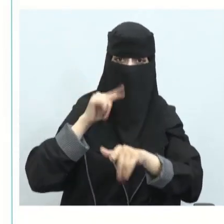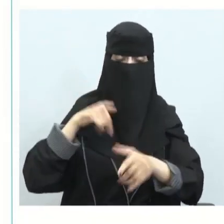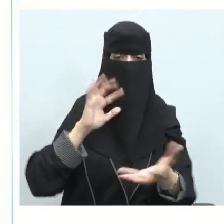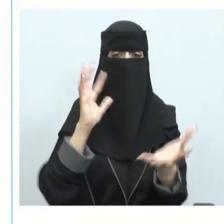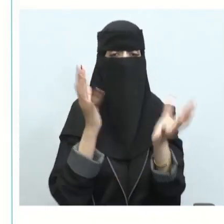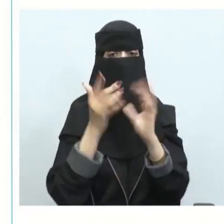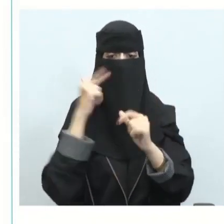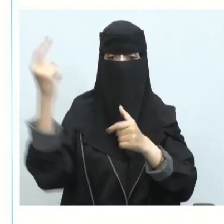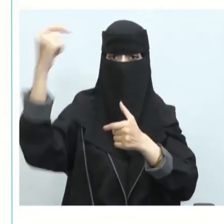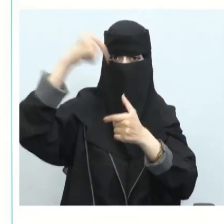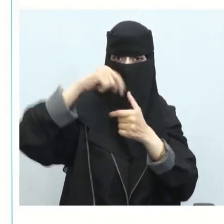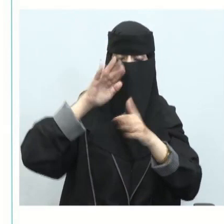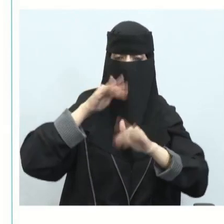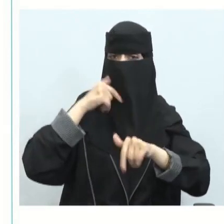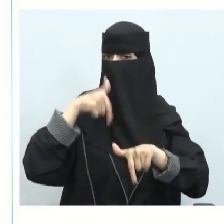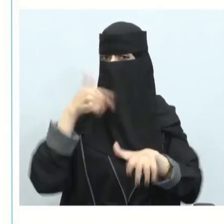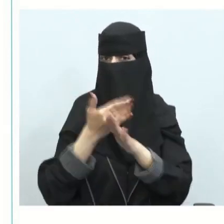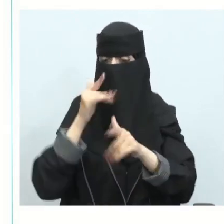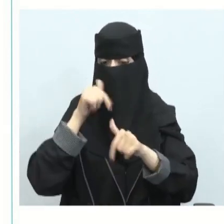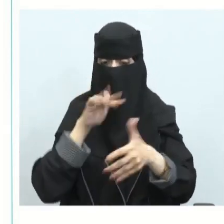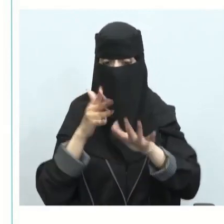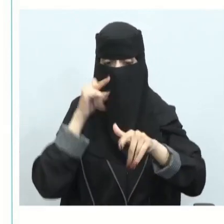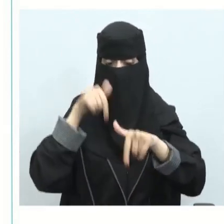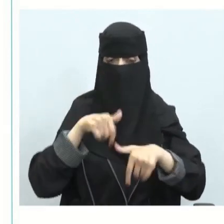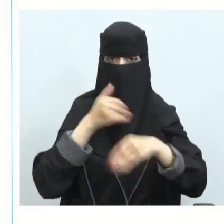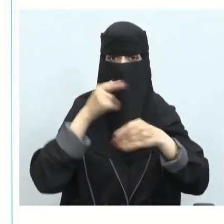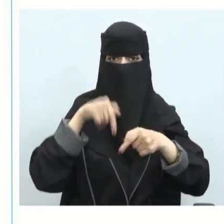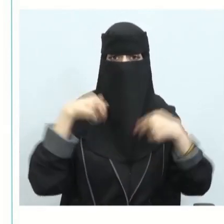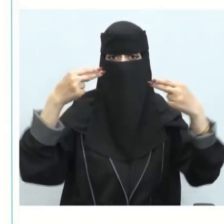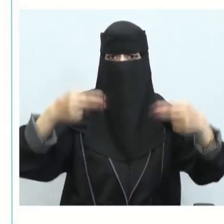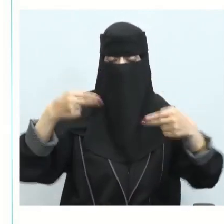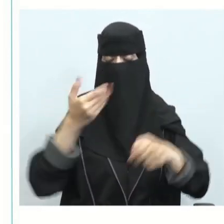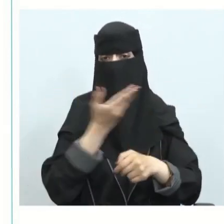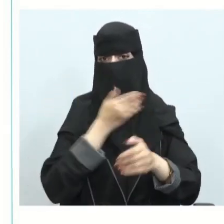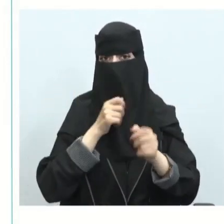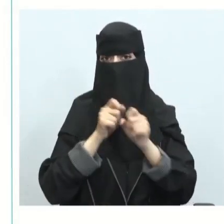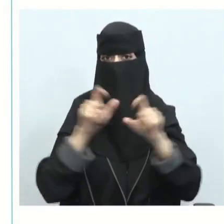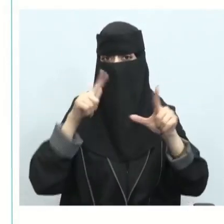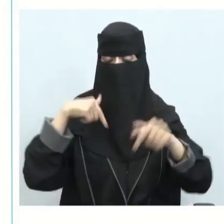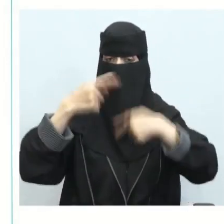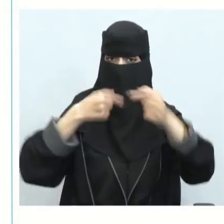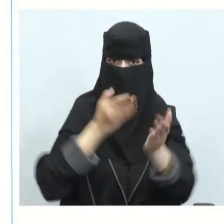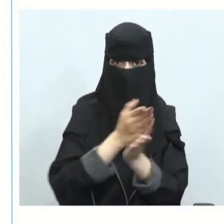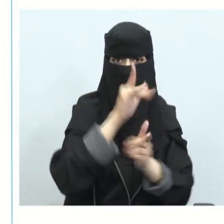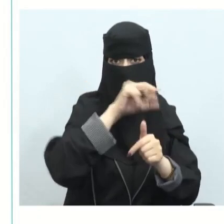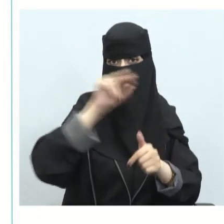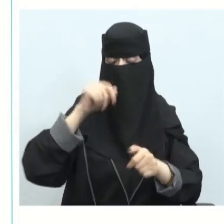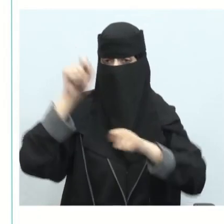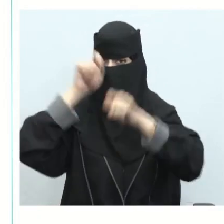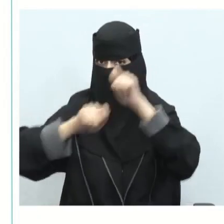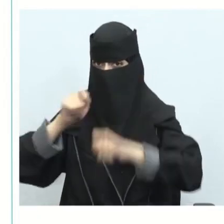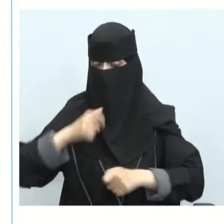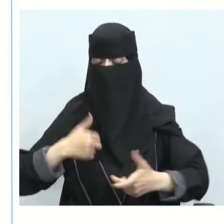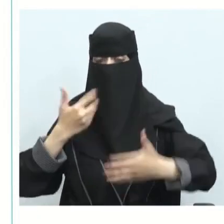وبالتالي حينما يحضرون قد تترك نوع من هذه الفعاليات أثر واضح على استدامة من خلال كما ذكرنا استخدام